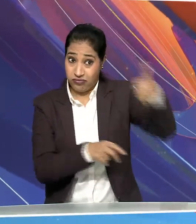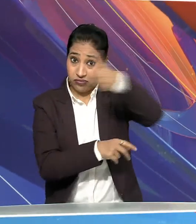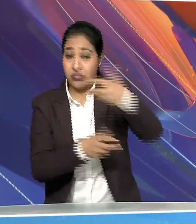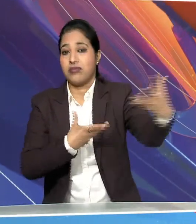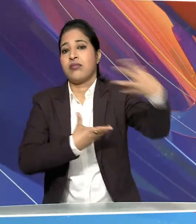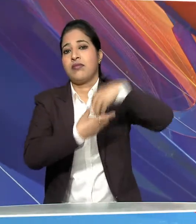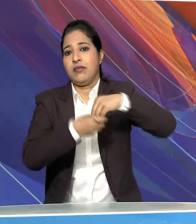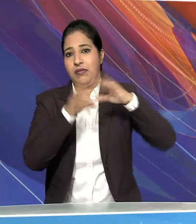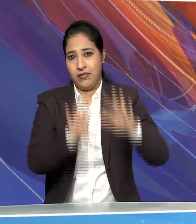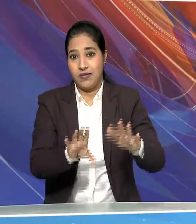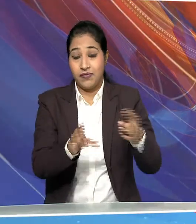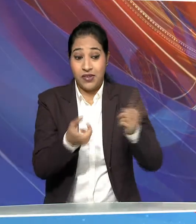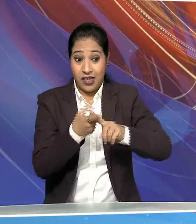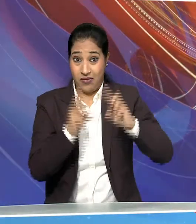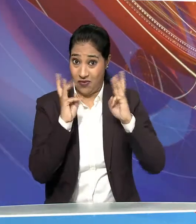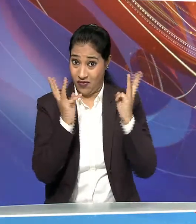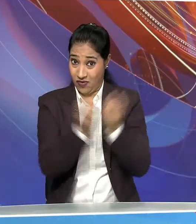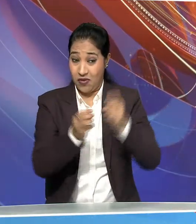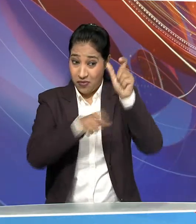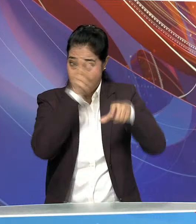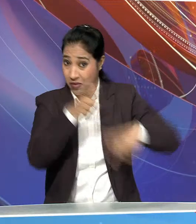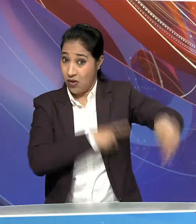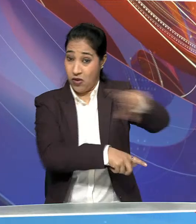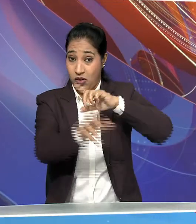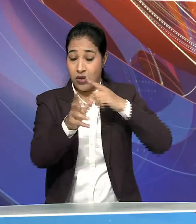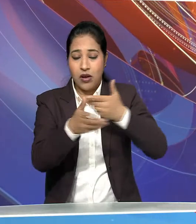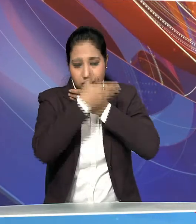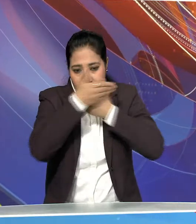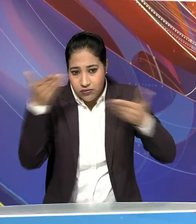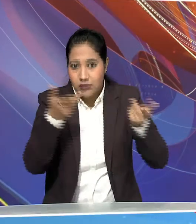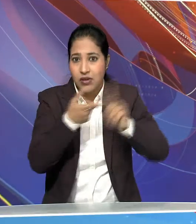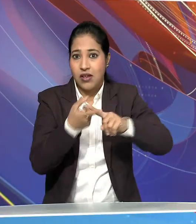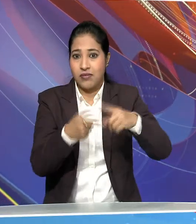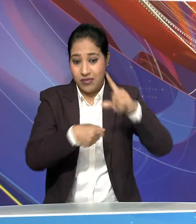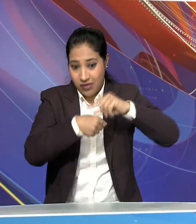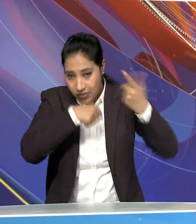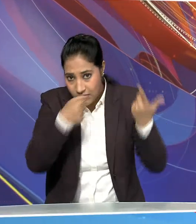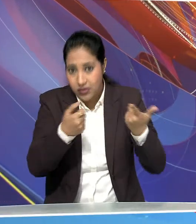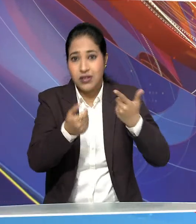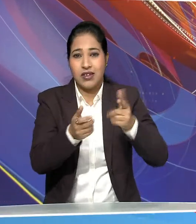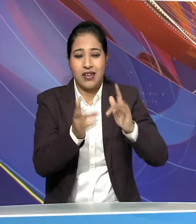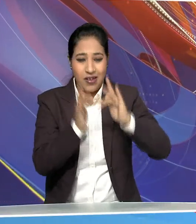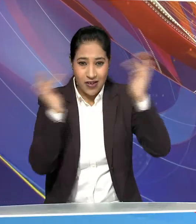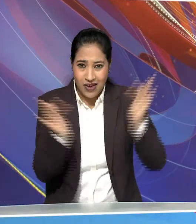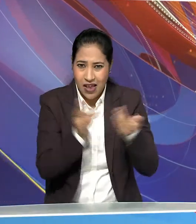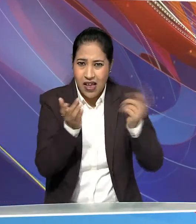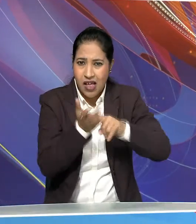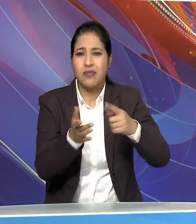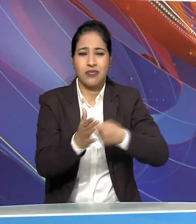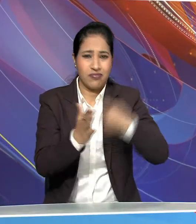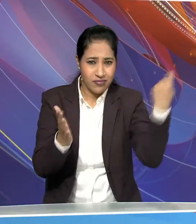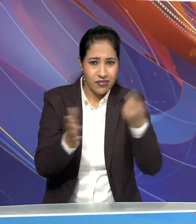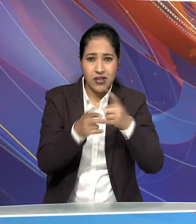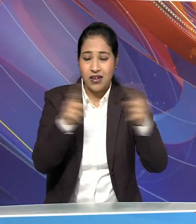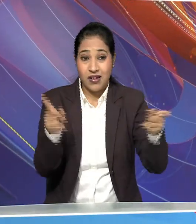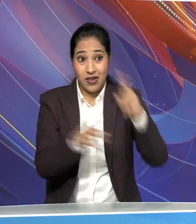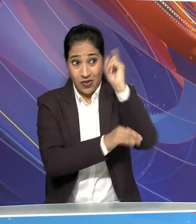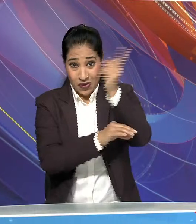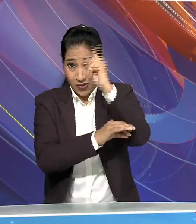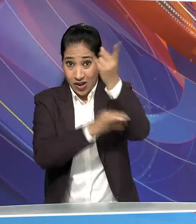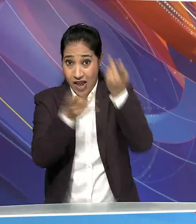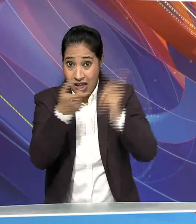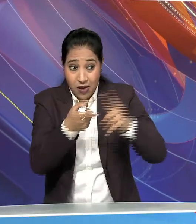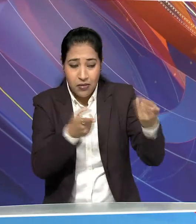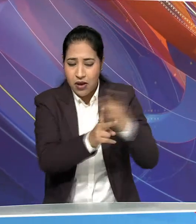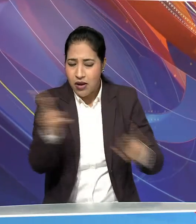हिस्सा ले रहे हैं। बैटक में आतंगवाद, वाम पंथी गुरुवाद, साइबर सुरक्ष्य, ड्रोन के खत्रों और मादक